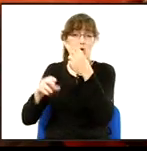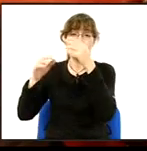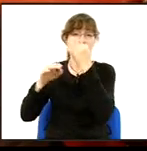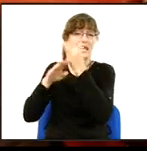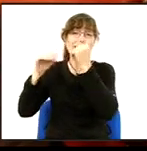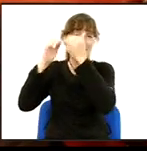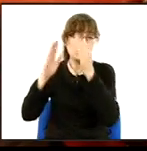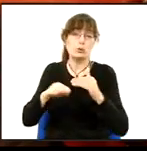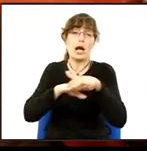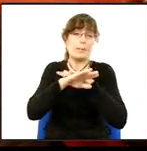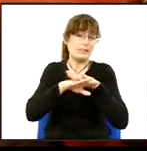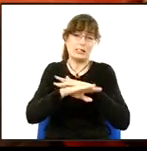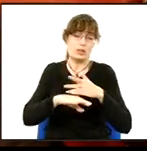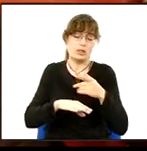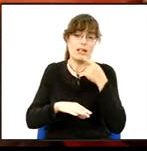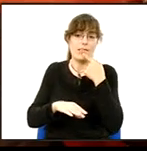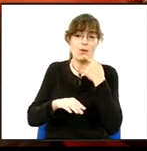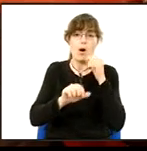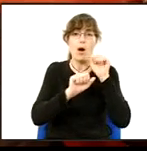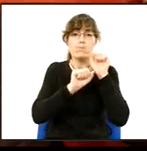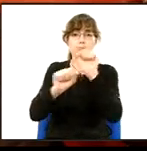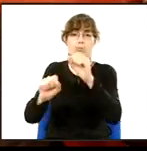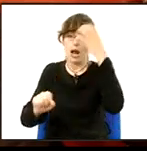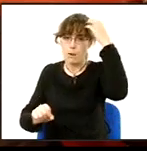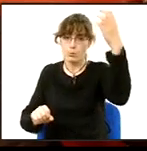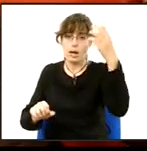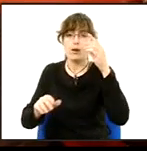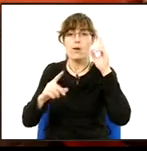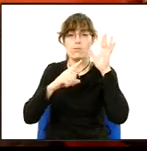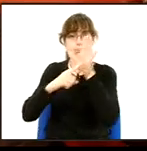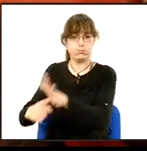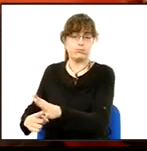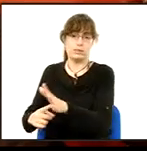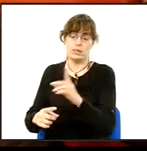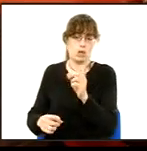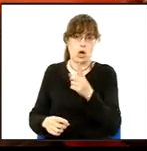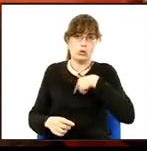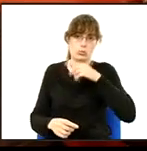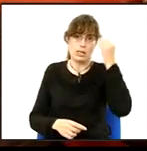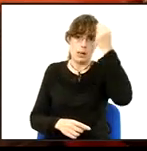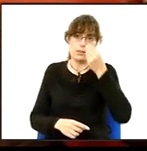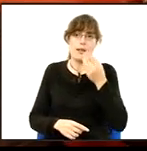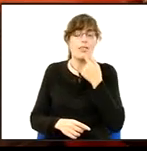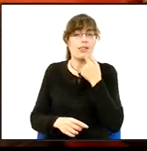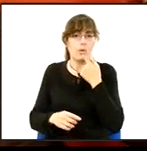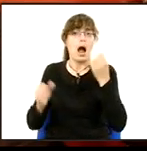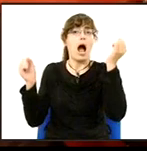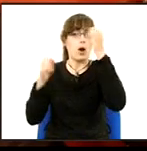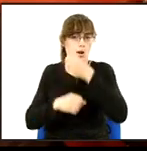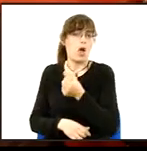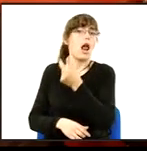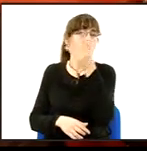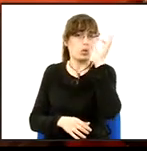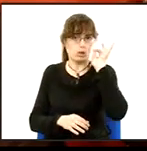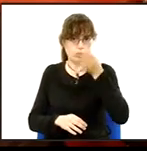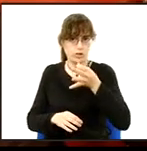administracions on es parla de rebutjar i condenar el cap d'Estat. El nostre pensament, malgrat compartir algun dels acords d'aquesta resolució, com